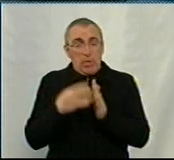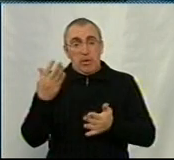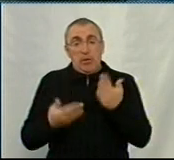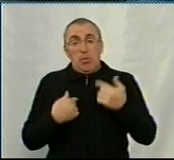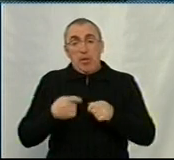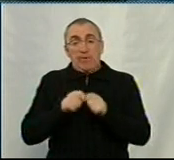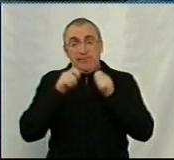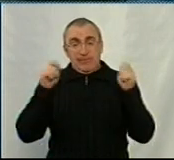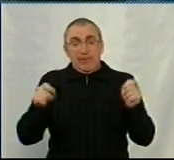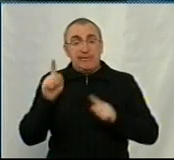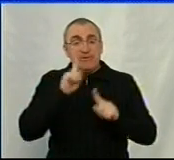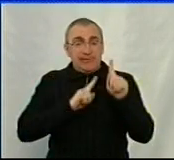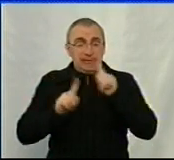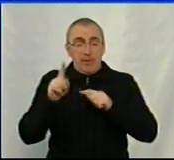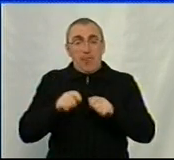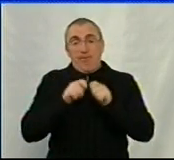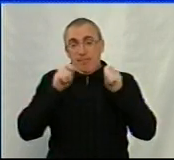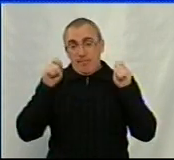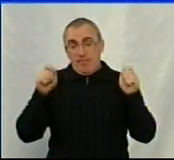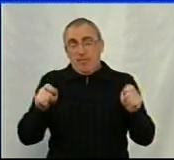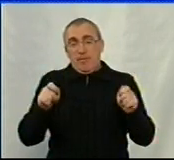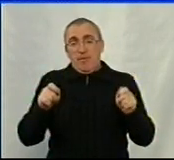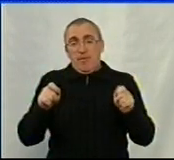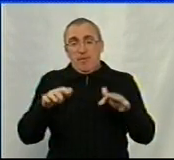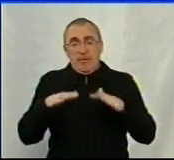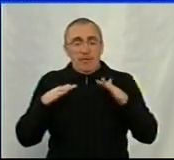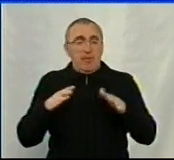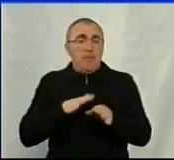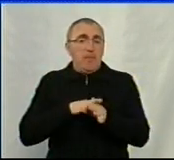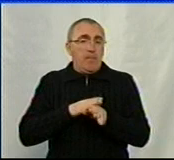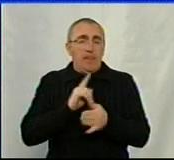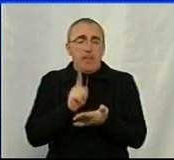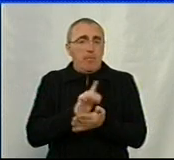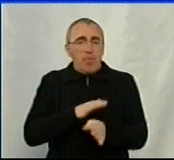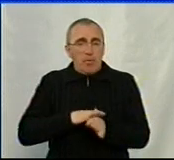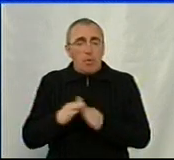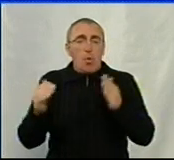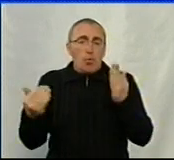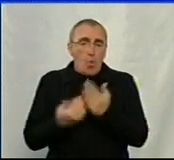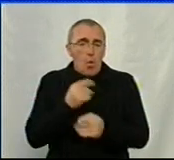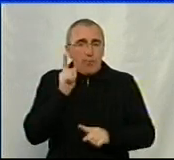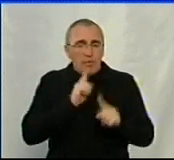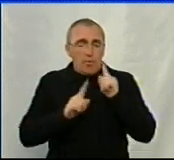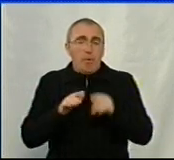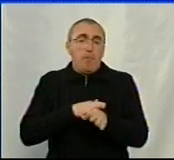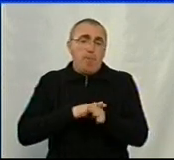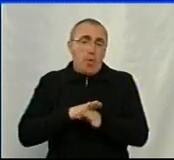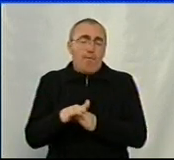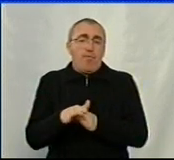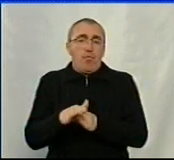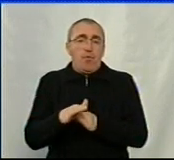відкрита сесія, а сесія у нас відкрита, ми не повинні проводити нову сесію, ми проводимо просто